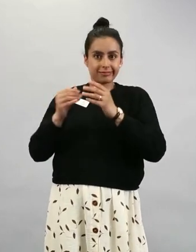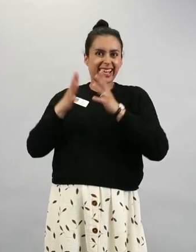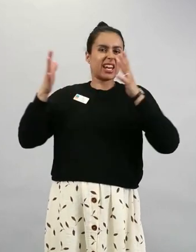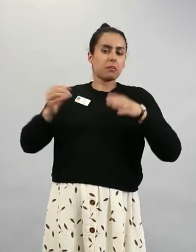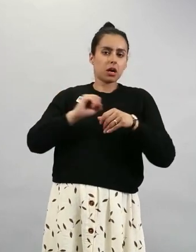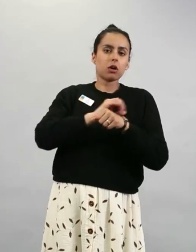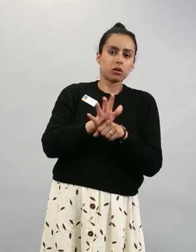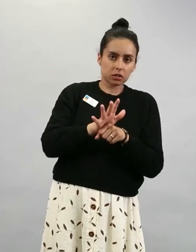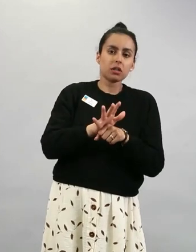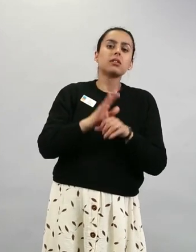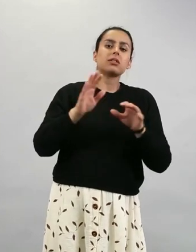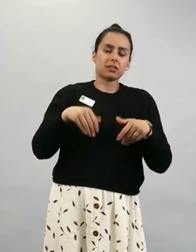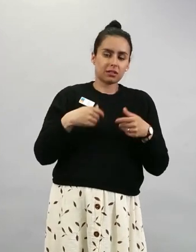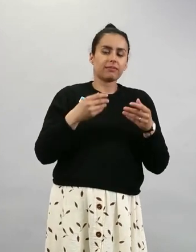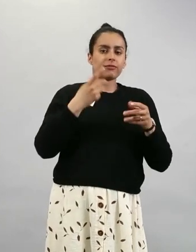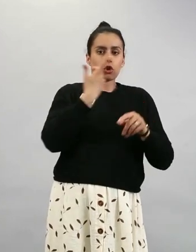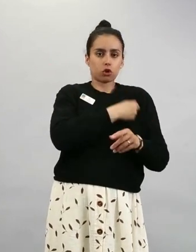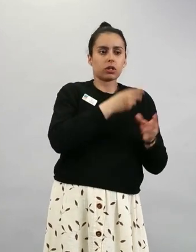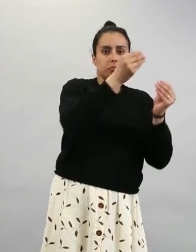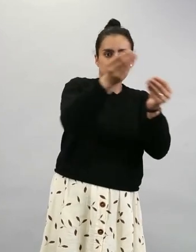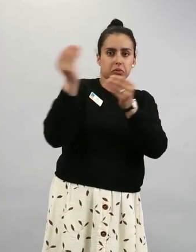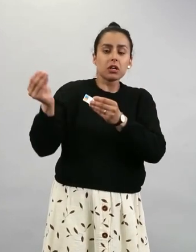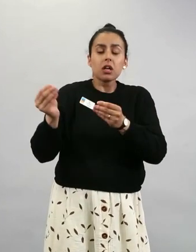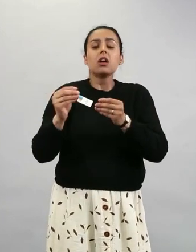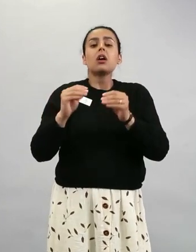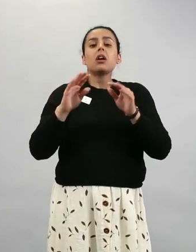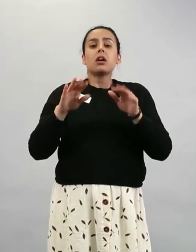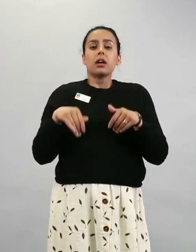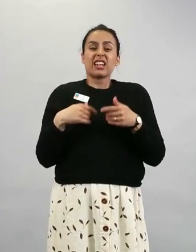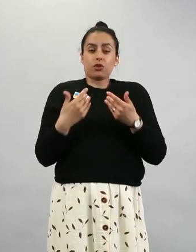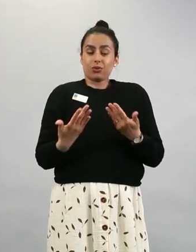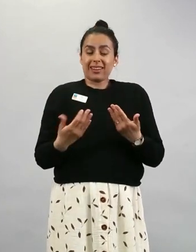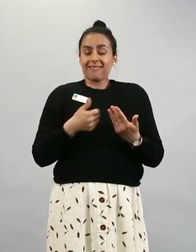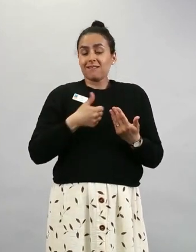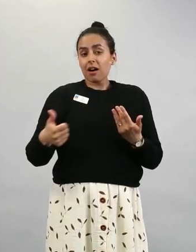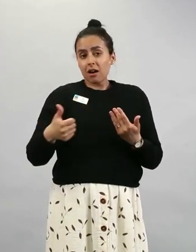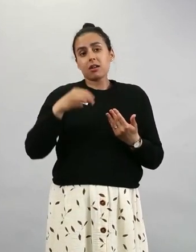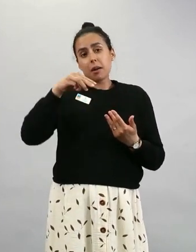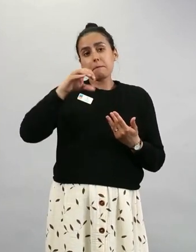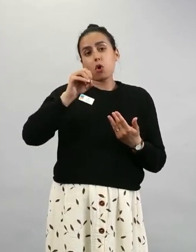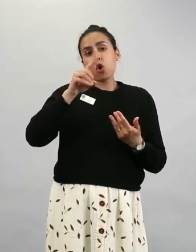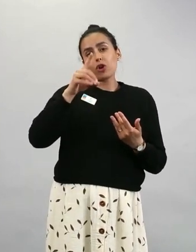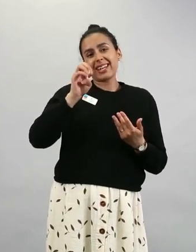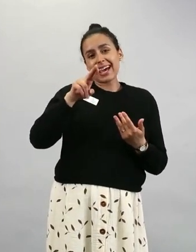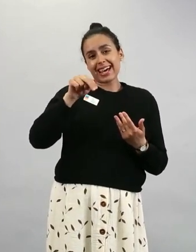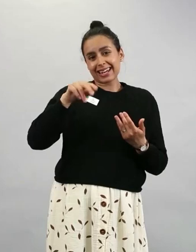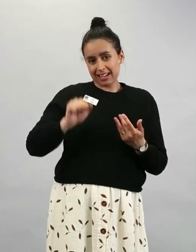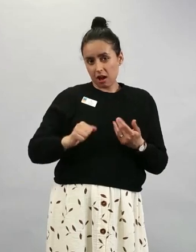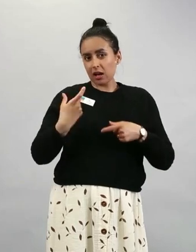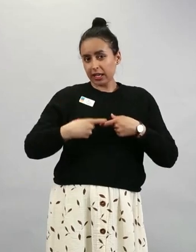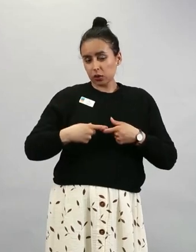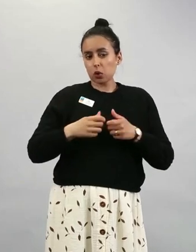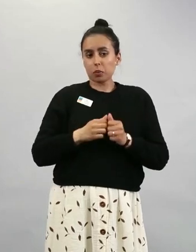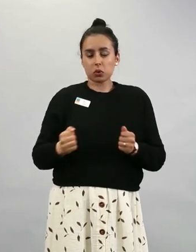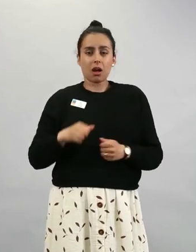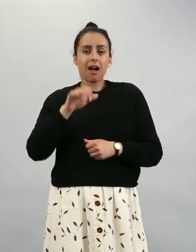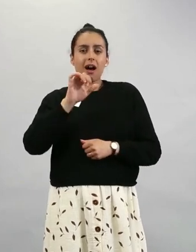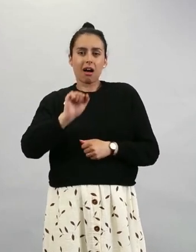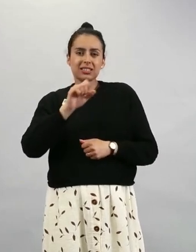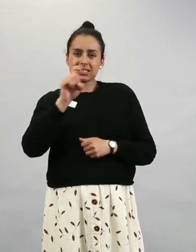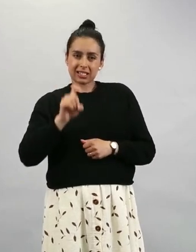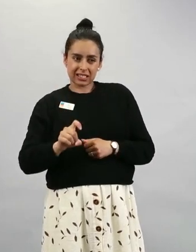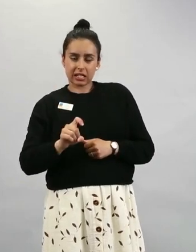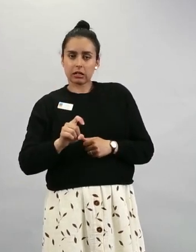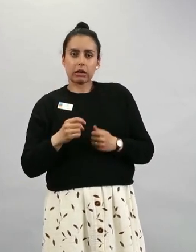Modernan rokotetta. Asetuksen mukaan koskisi AstraZenecan rokotetta myös, mutta tällä hetkellä meillä ei AstraZenecalle ole